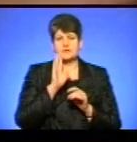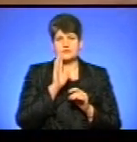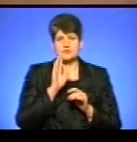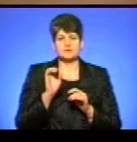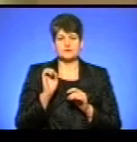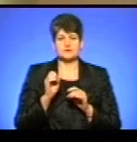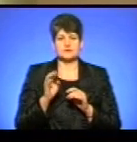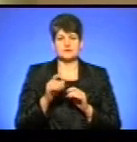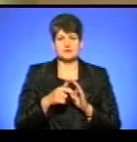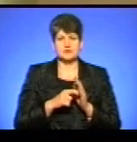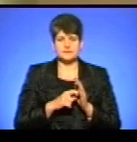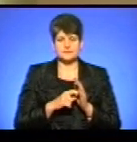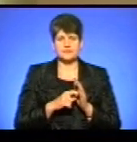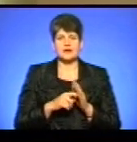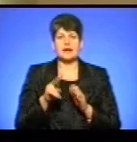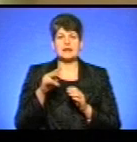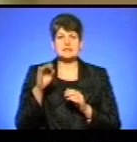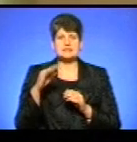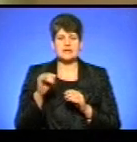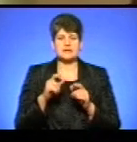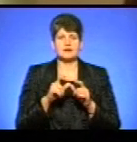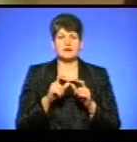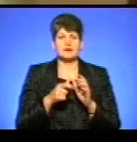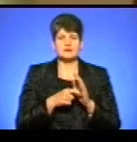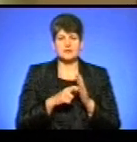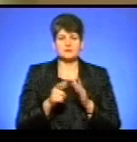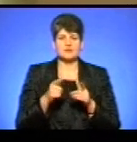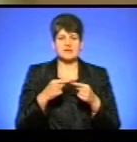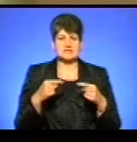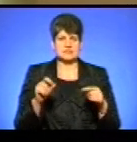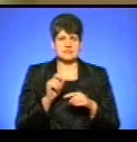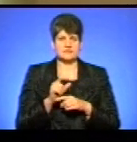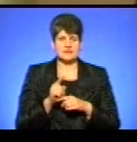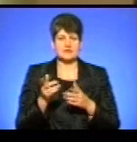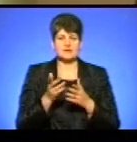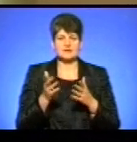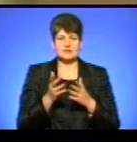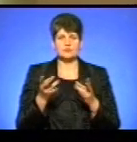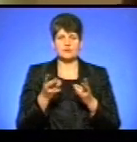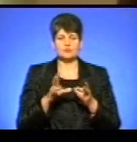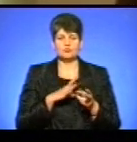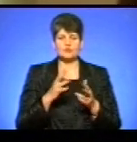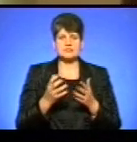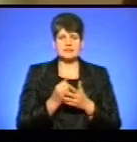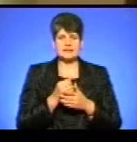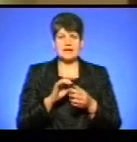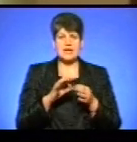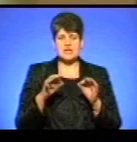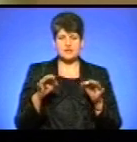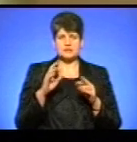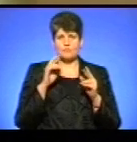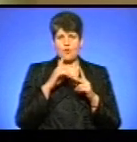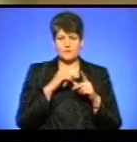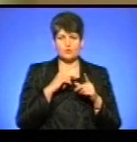Майкович. Десяті ліцейні класи готували різні завдання, де, наприклад, потрібно було знайти речення з помилкою або